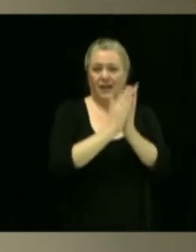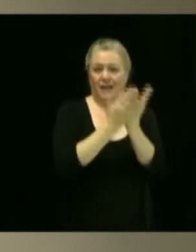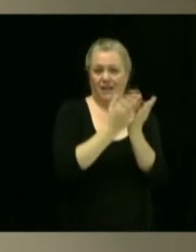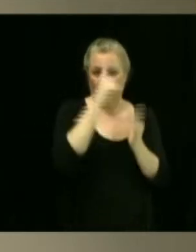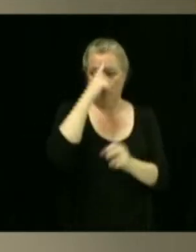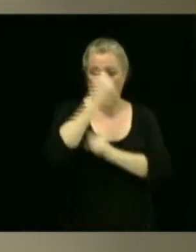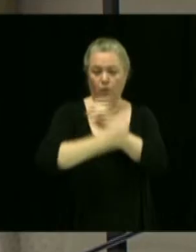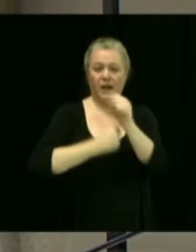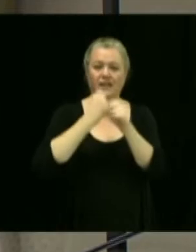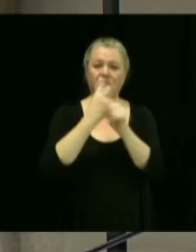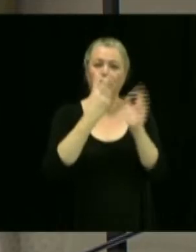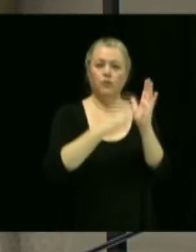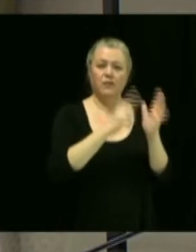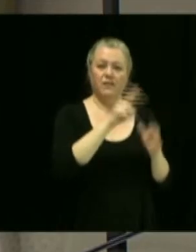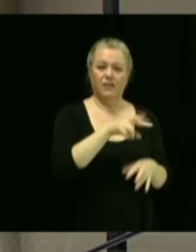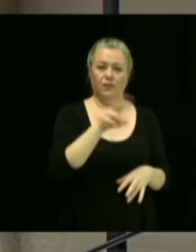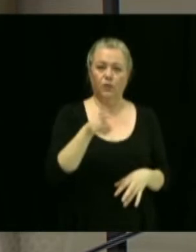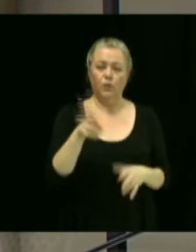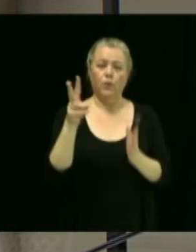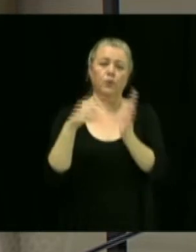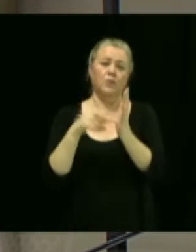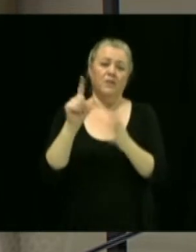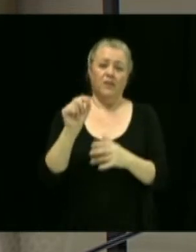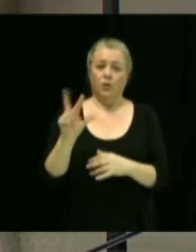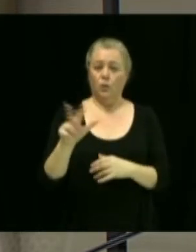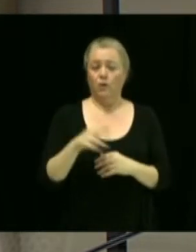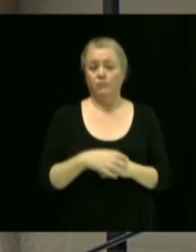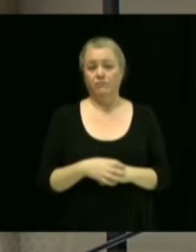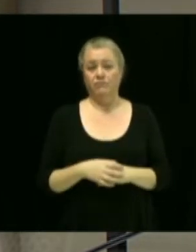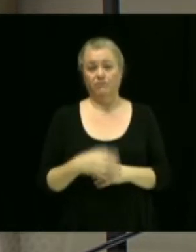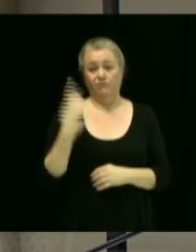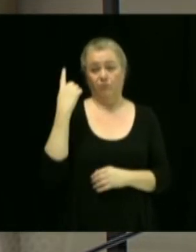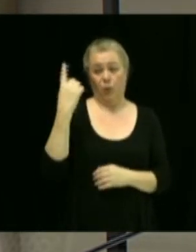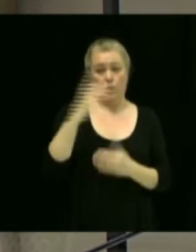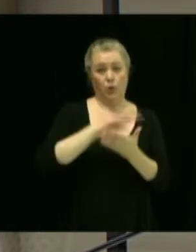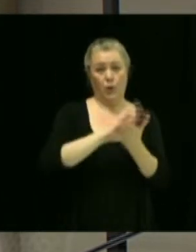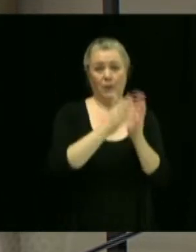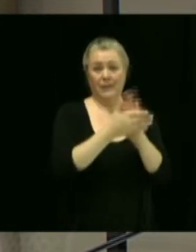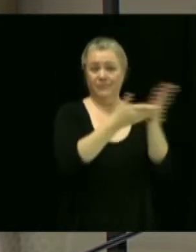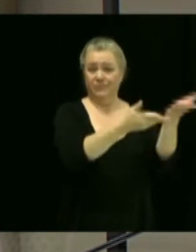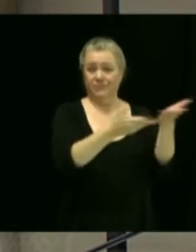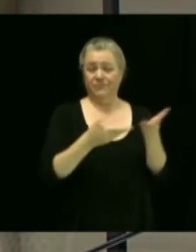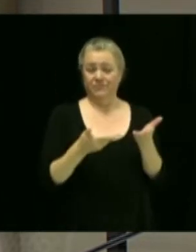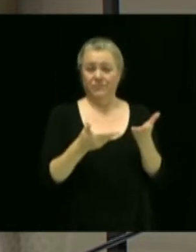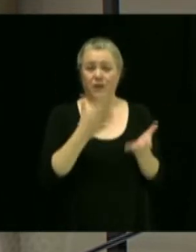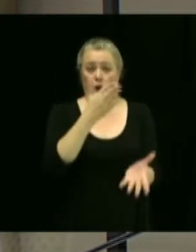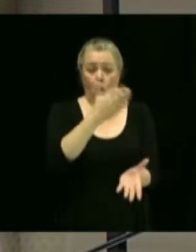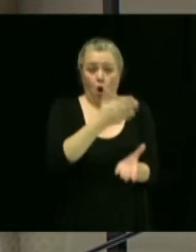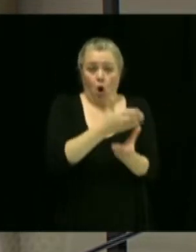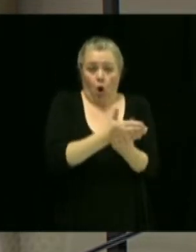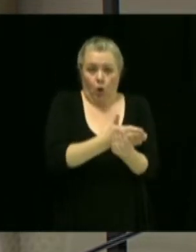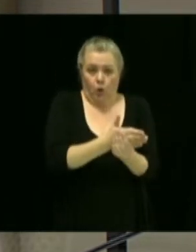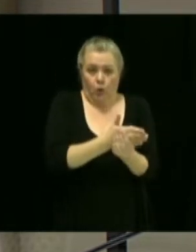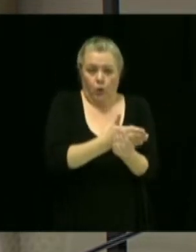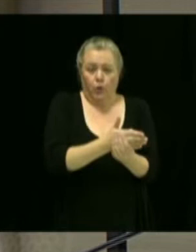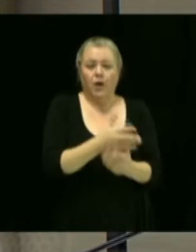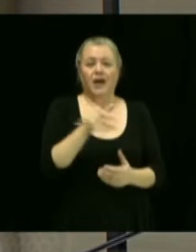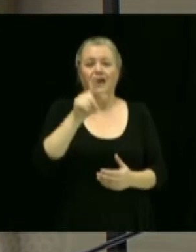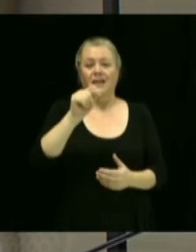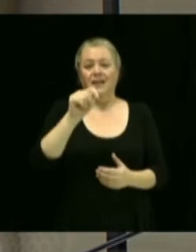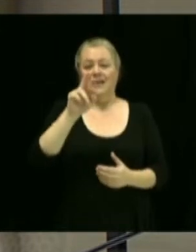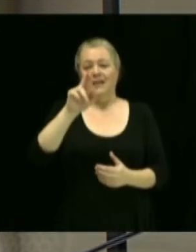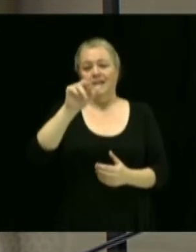2023. Alors, un seul soumissionnaire, s'agit de Reliure-Travaction